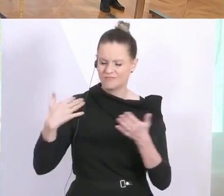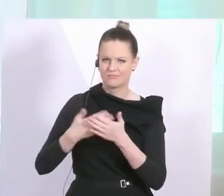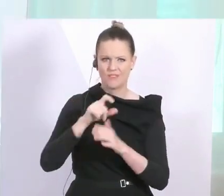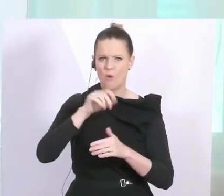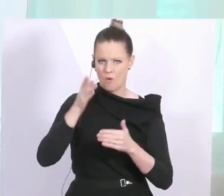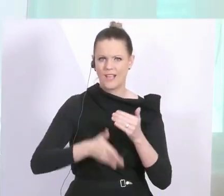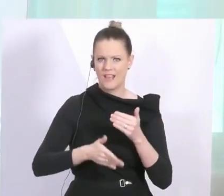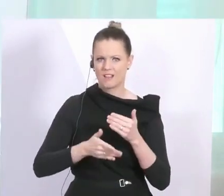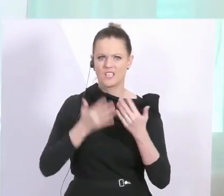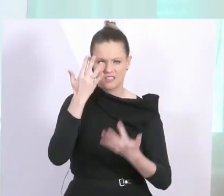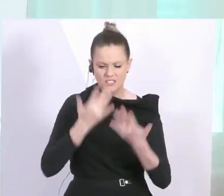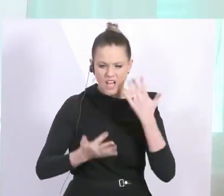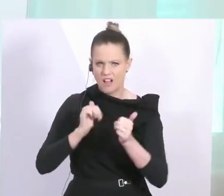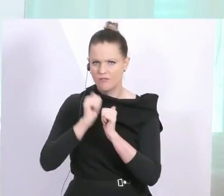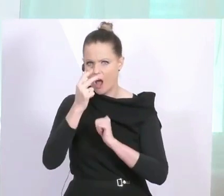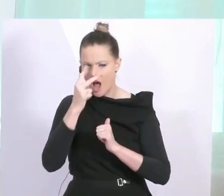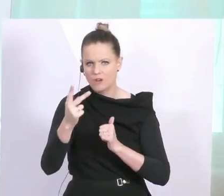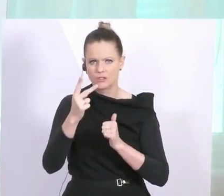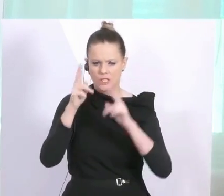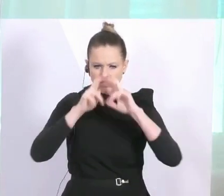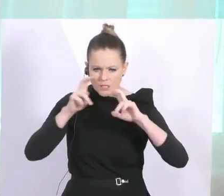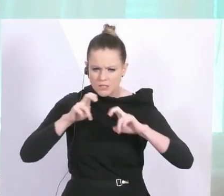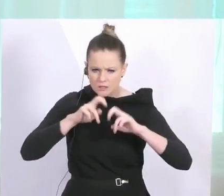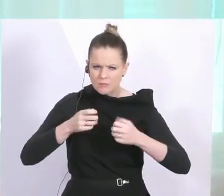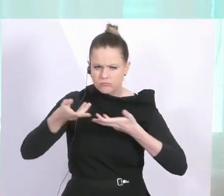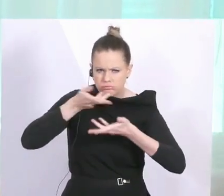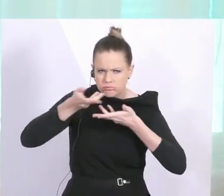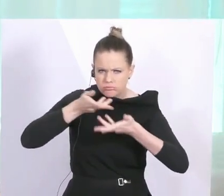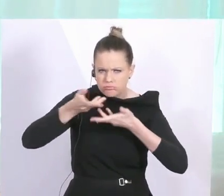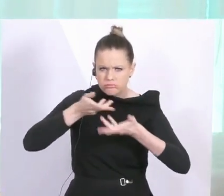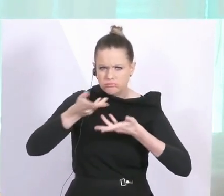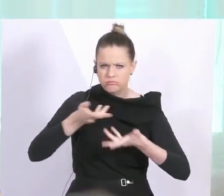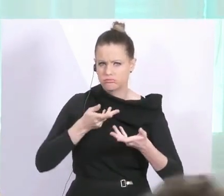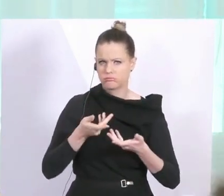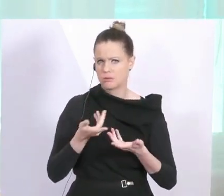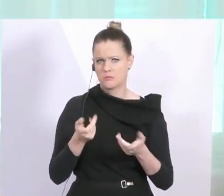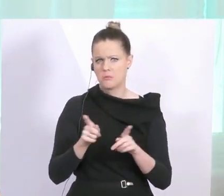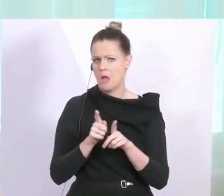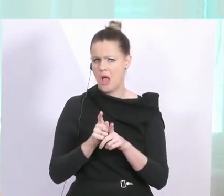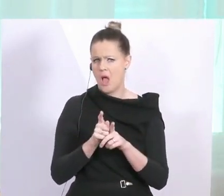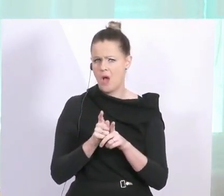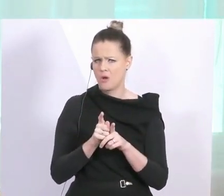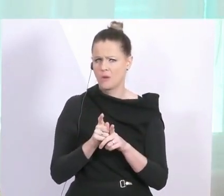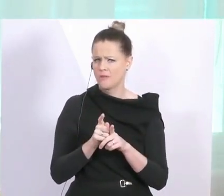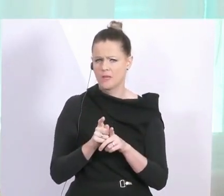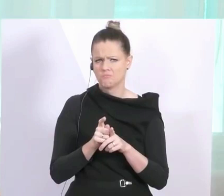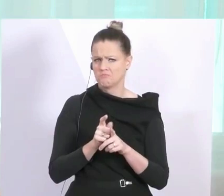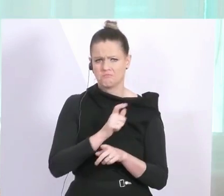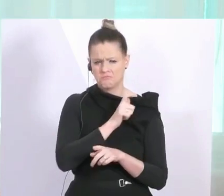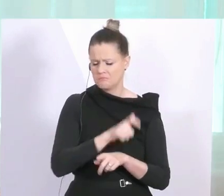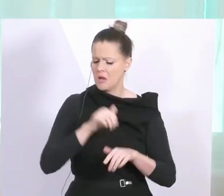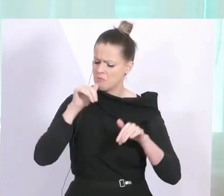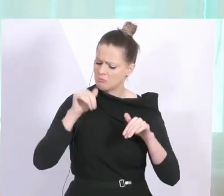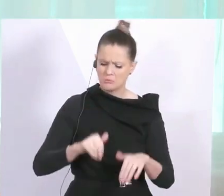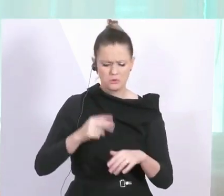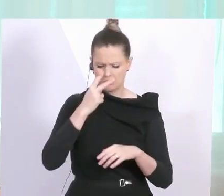den Zahlen, mit den Fakten, mit den Prognosen auseinandergesetzt und auch wirklich schonungslos damit auseinandergesetzt. Denn alles andere wäre